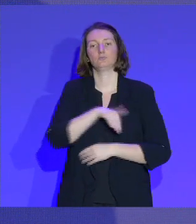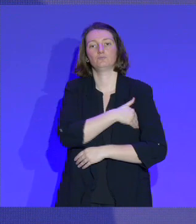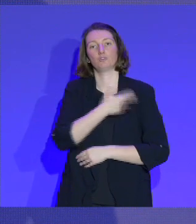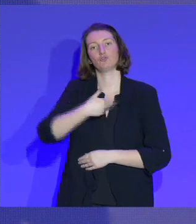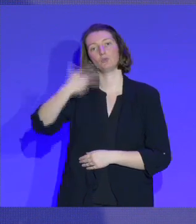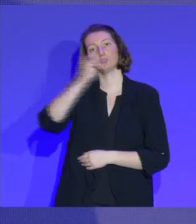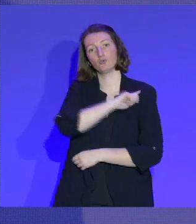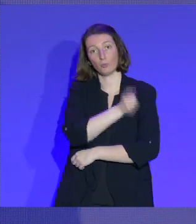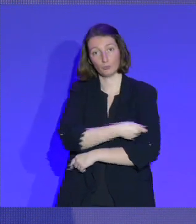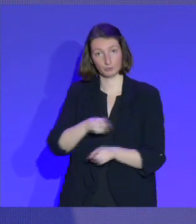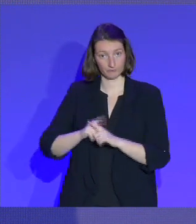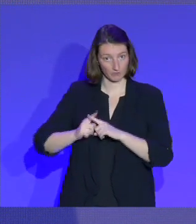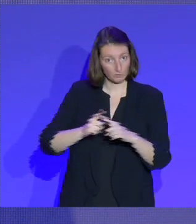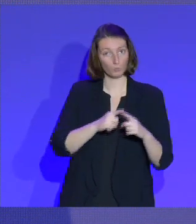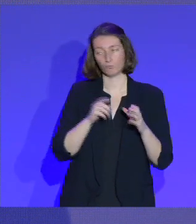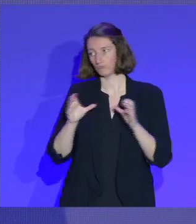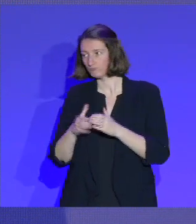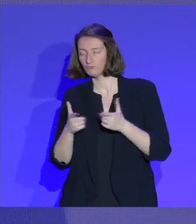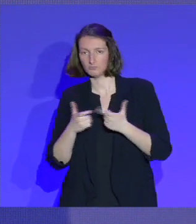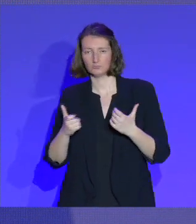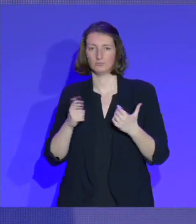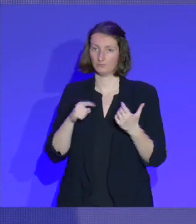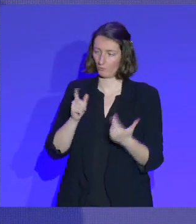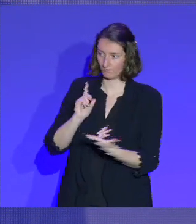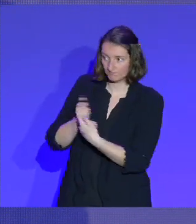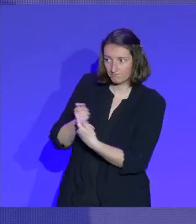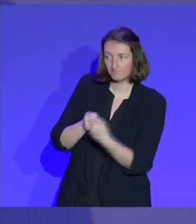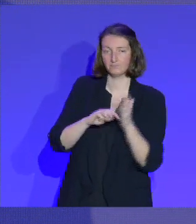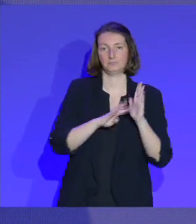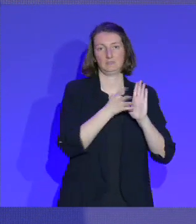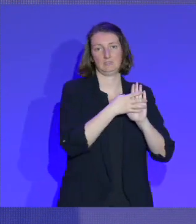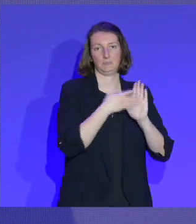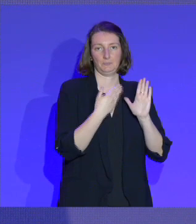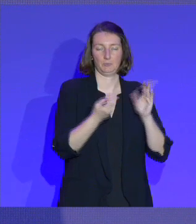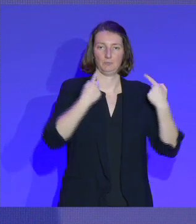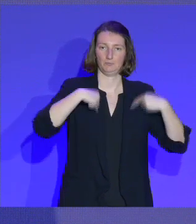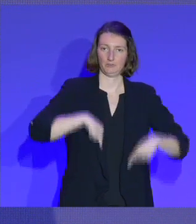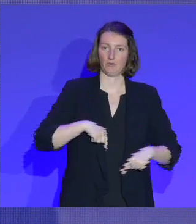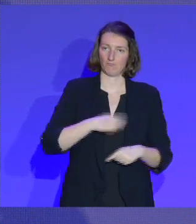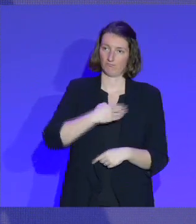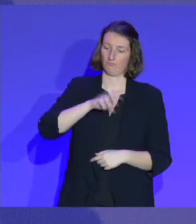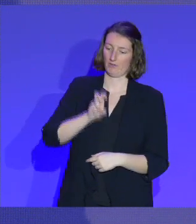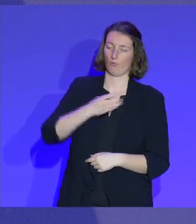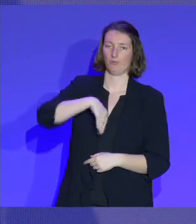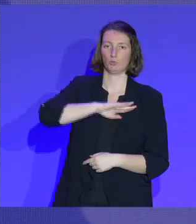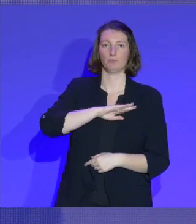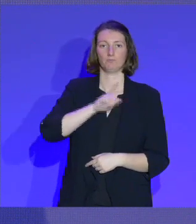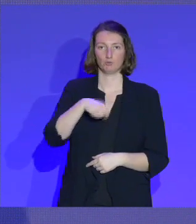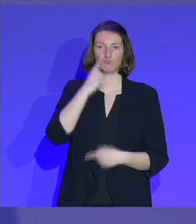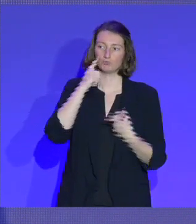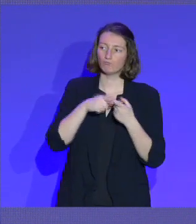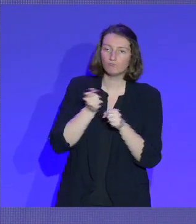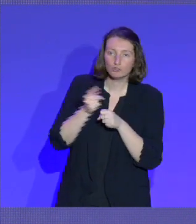fédérations sportives, les collectivités, répondent aux critères de la charte ministérielle des co-responsabilités, déchets,